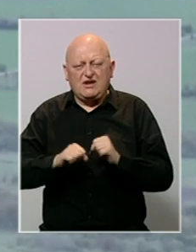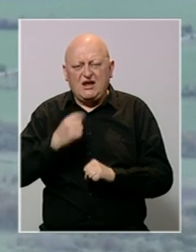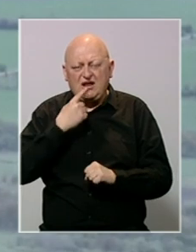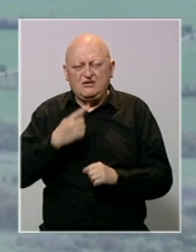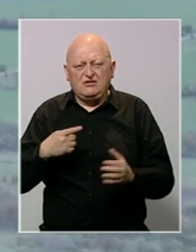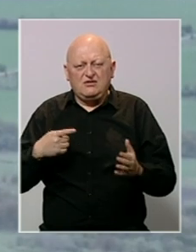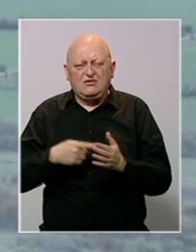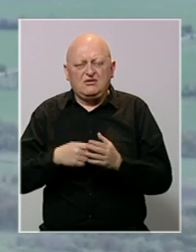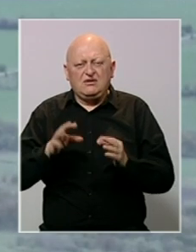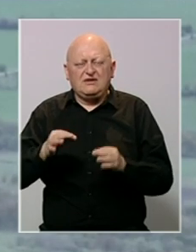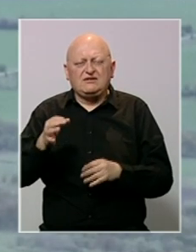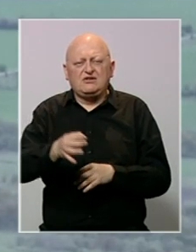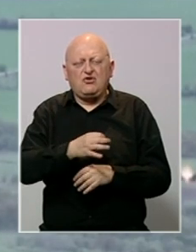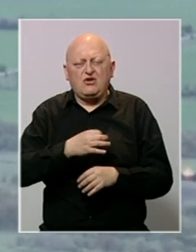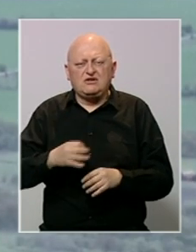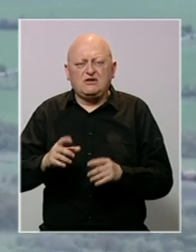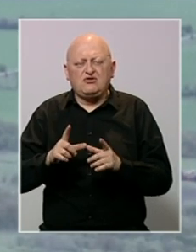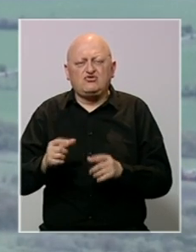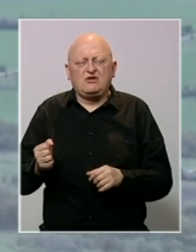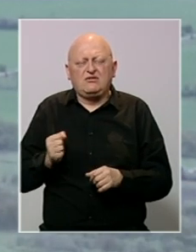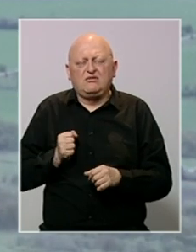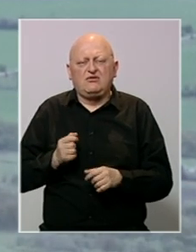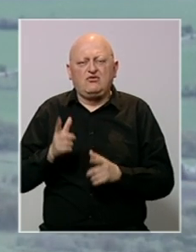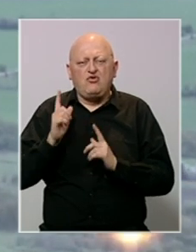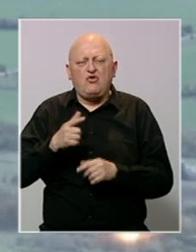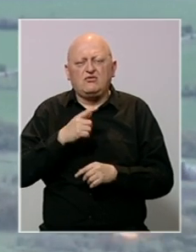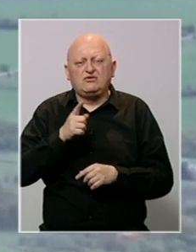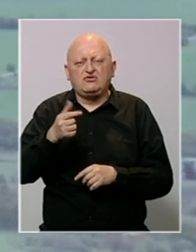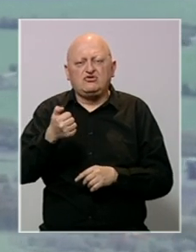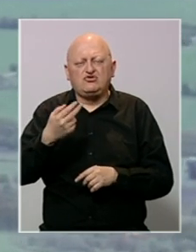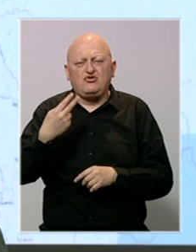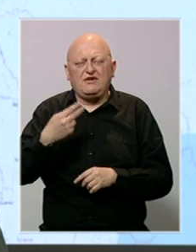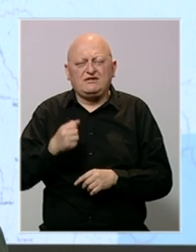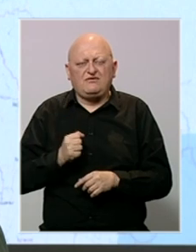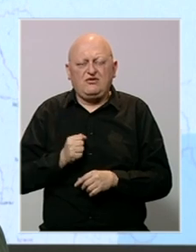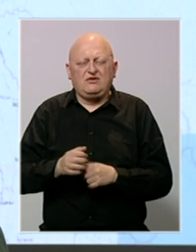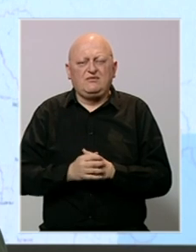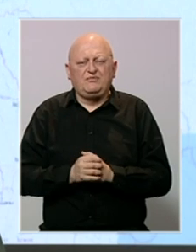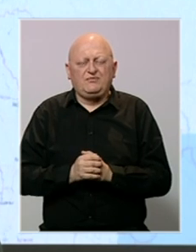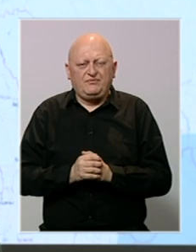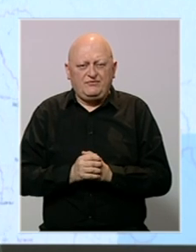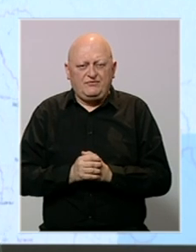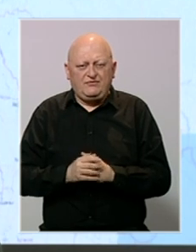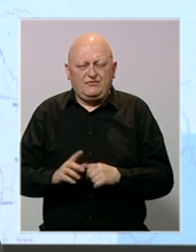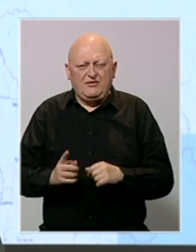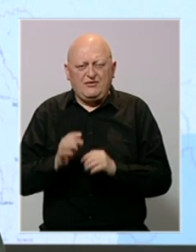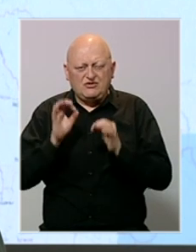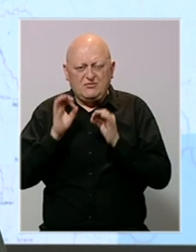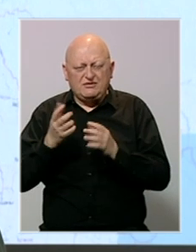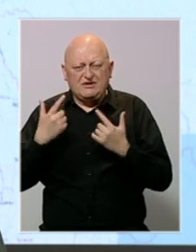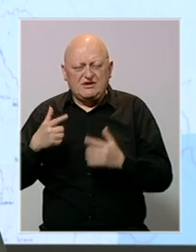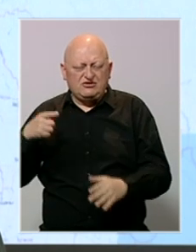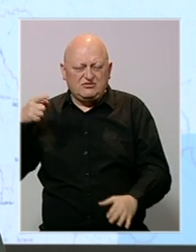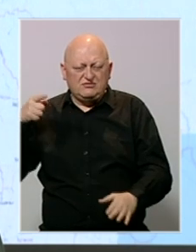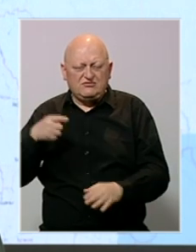da su pogodili deset lokacija s ukrajinskim snagama, te da su ubili do 120 vojnika. Visoko precizne zračne